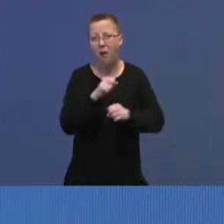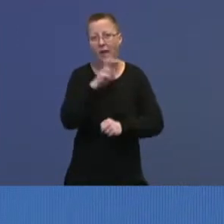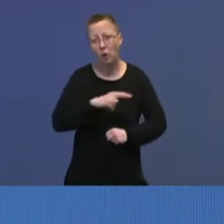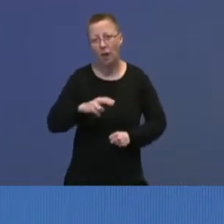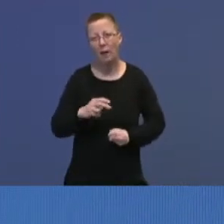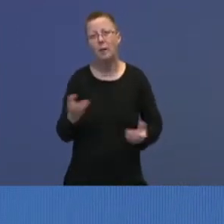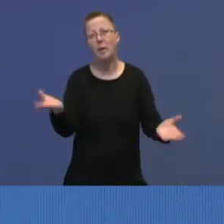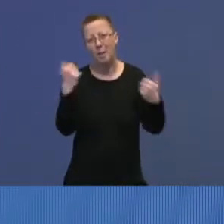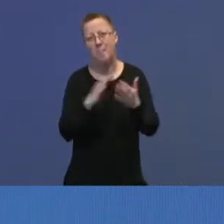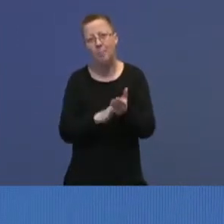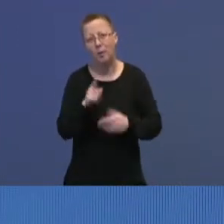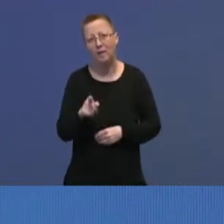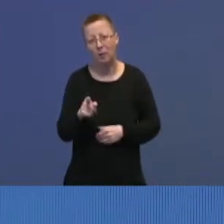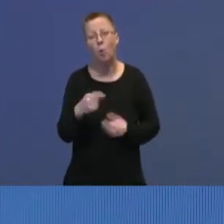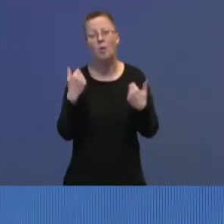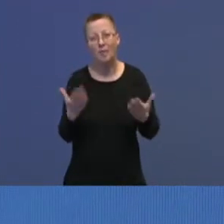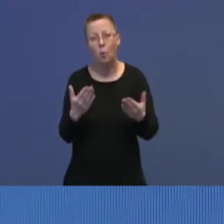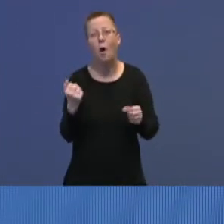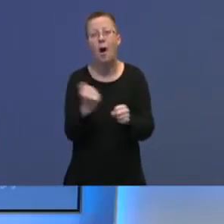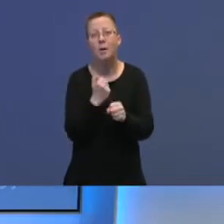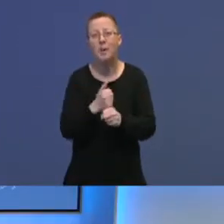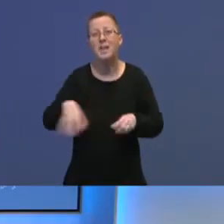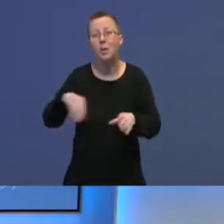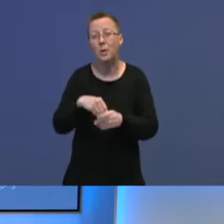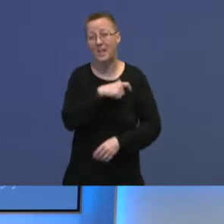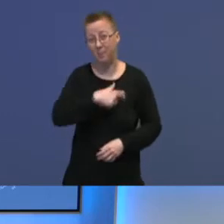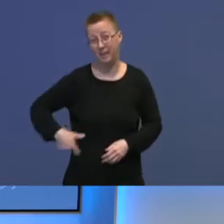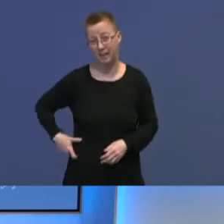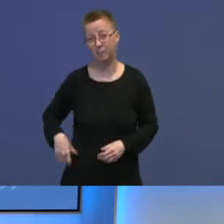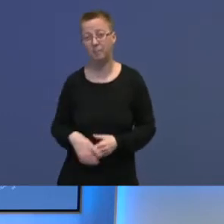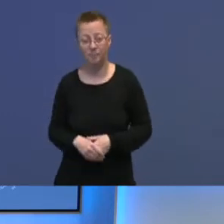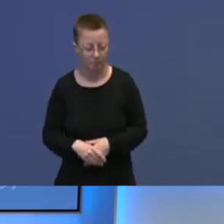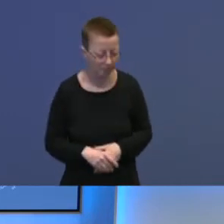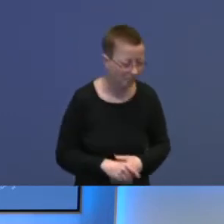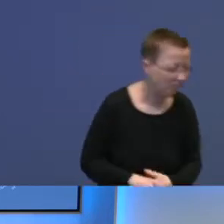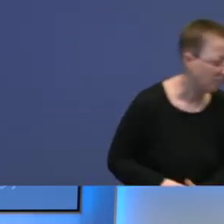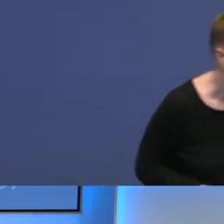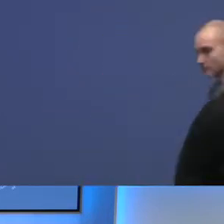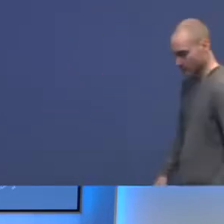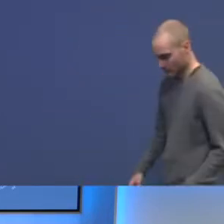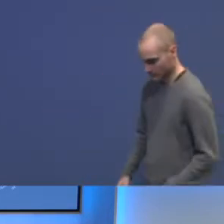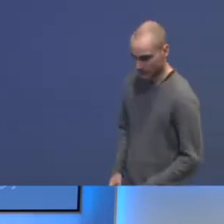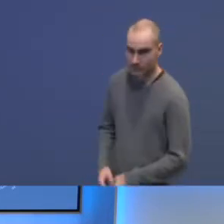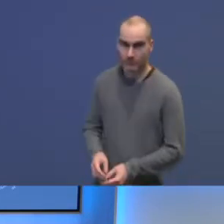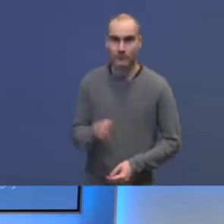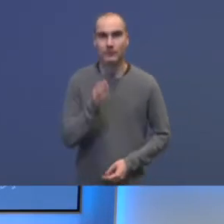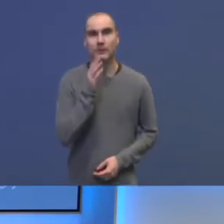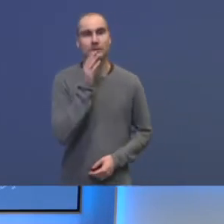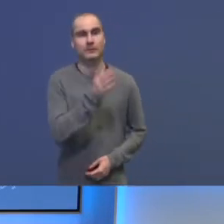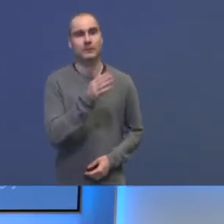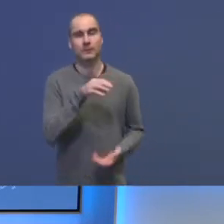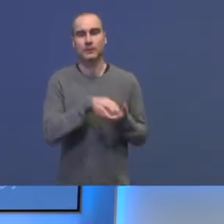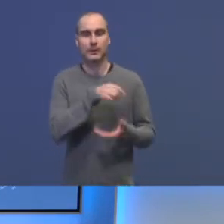Norge med på. Og da gir jeg ordet til arbeids og inkluderingsministeren. Takk for det, statsminister. Og ute i